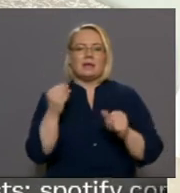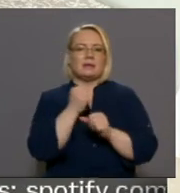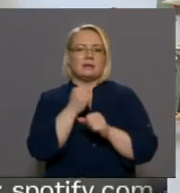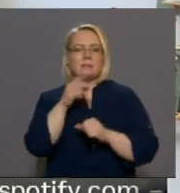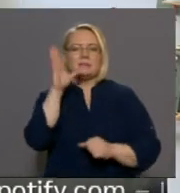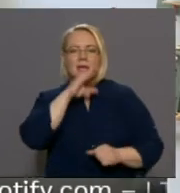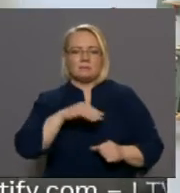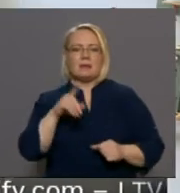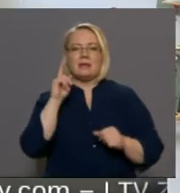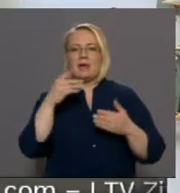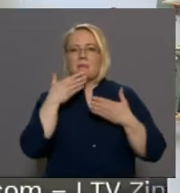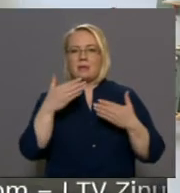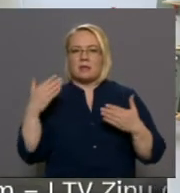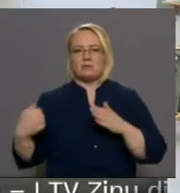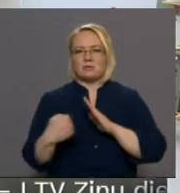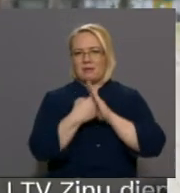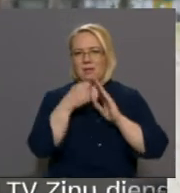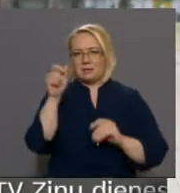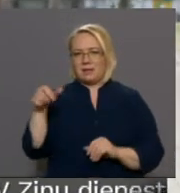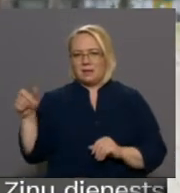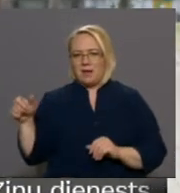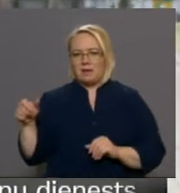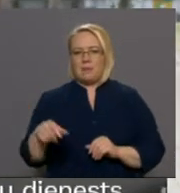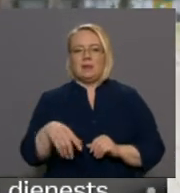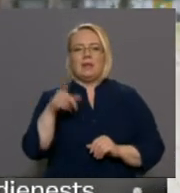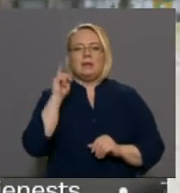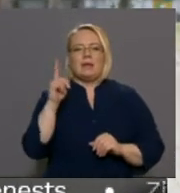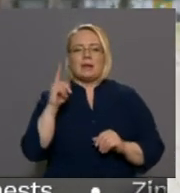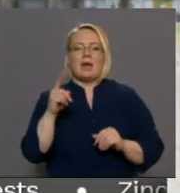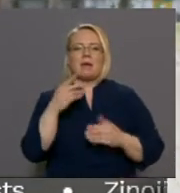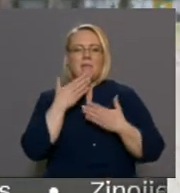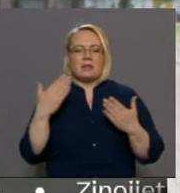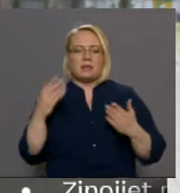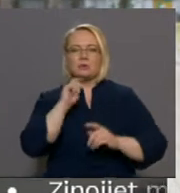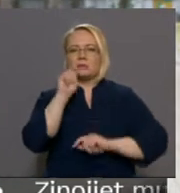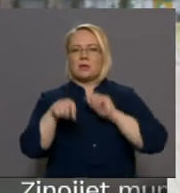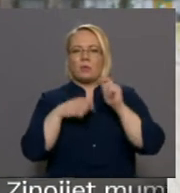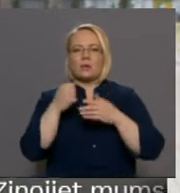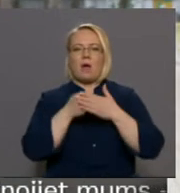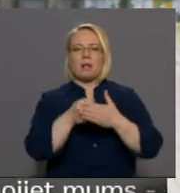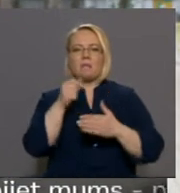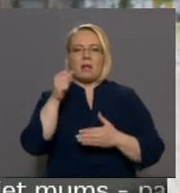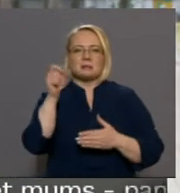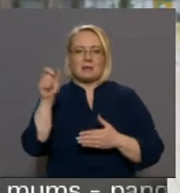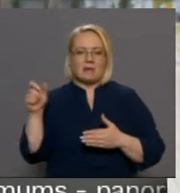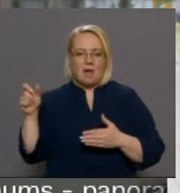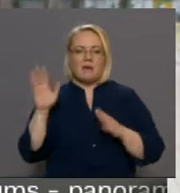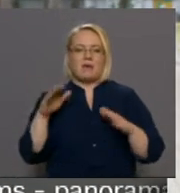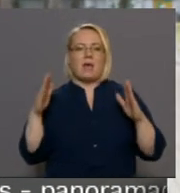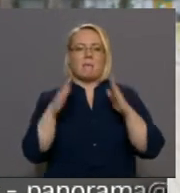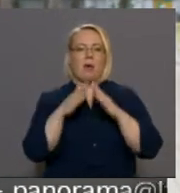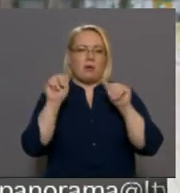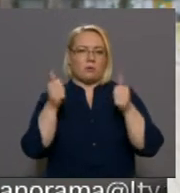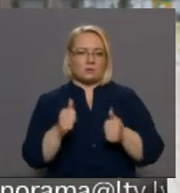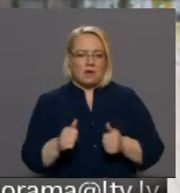galvenokārt pateicoties atbalstītājiem. Tikai pateicoties ziedotāju atsaucībai šī māja ir varējuši stapt, un savukārt